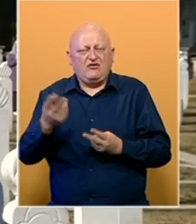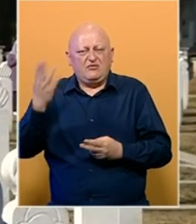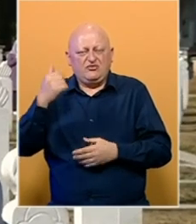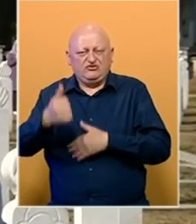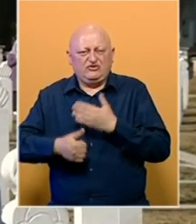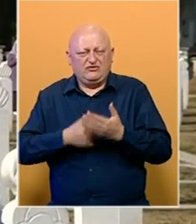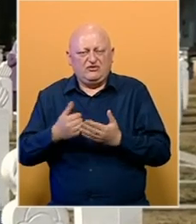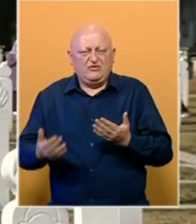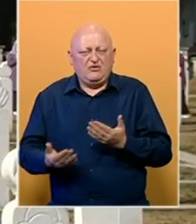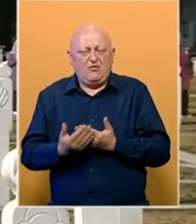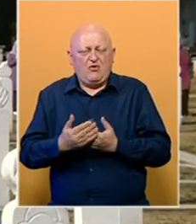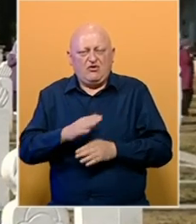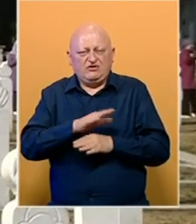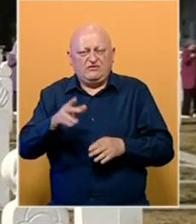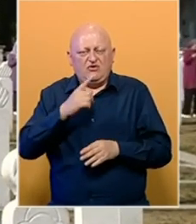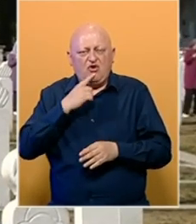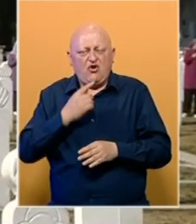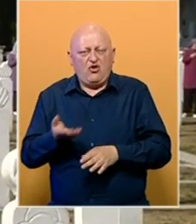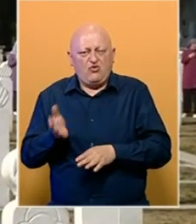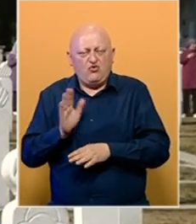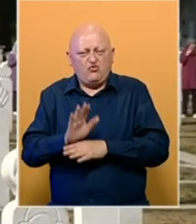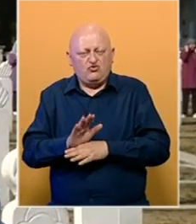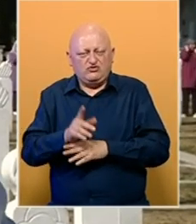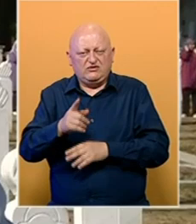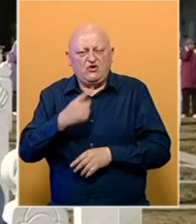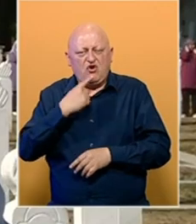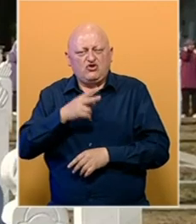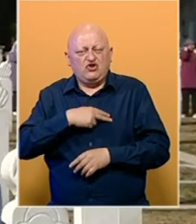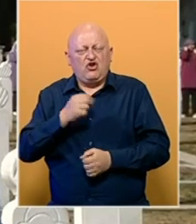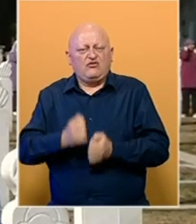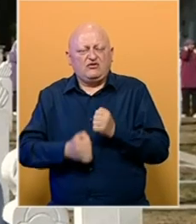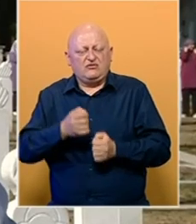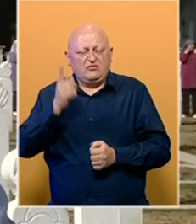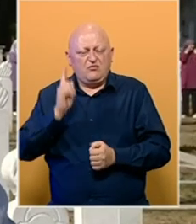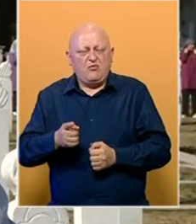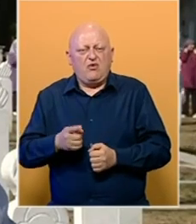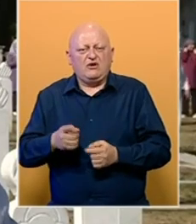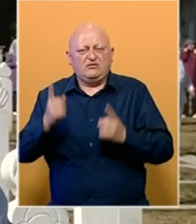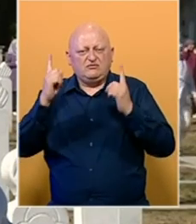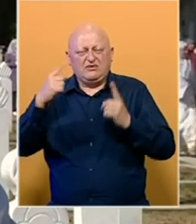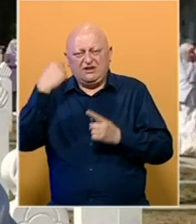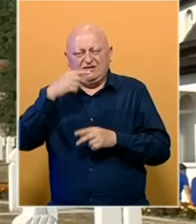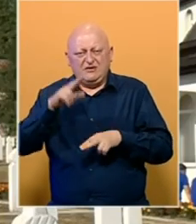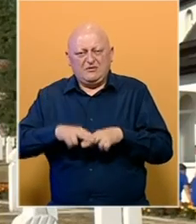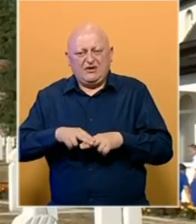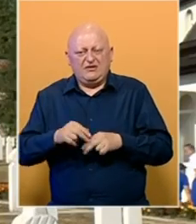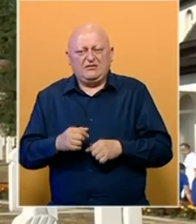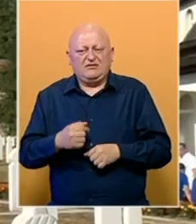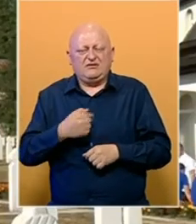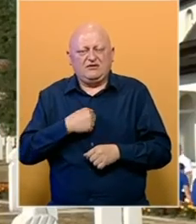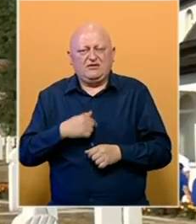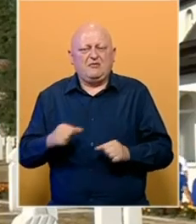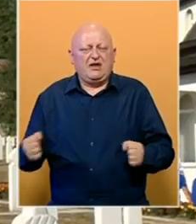prethodnih godina, je ponovljeno da svi oni koji su učestvovali i koji su odgovorni za zločine, moraju stati pred lice pravde. Nama je